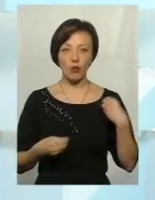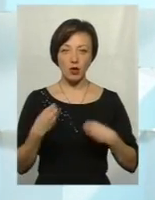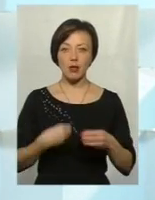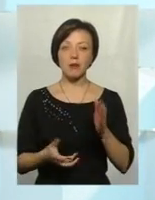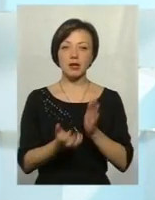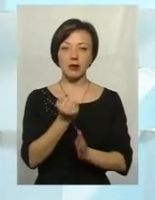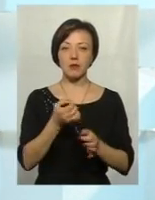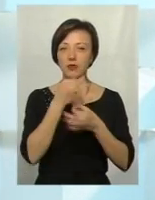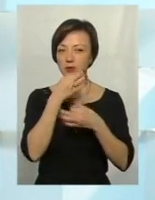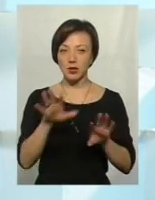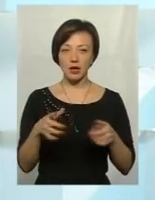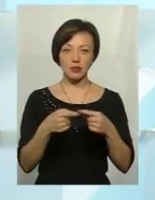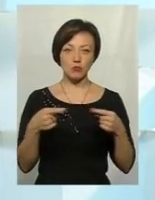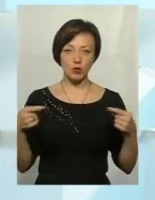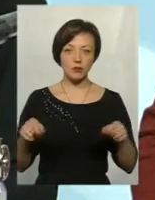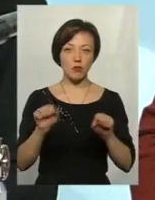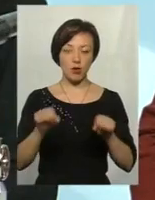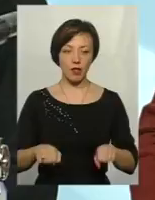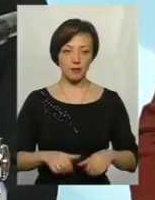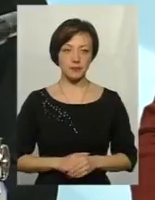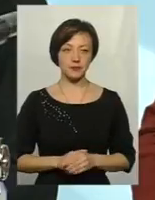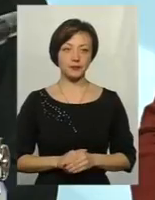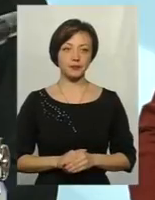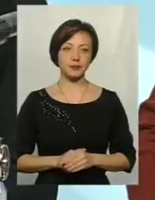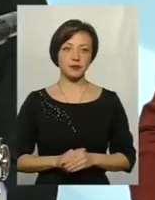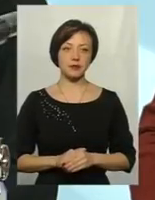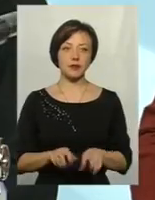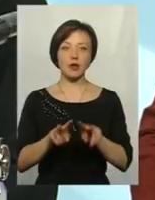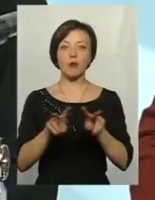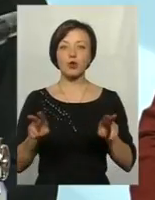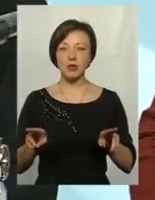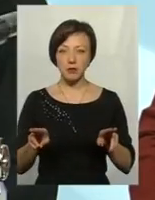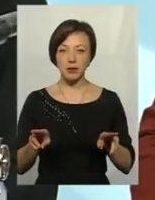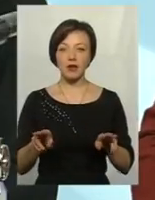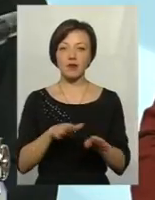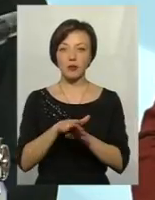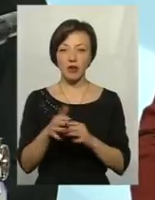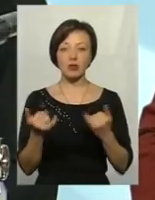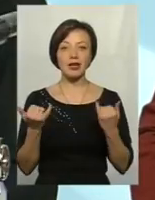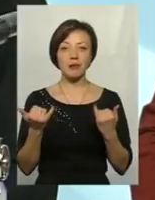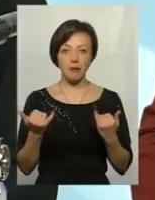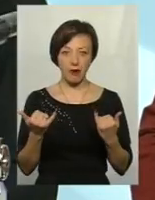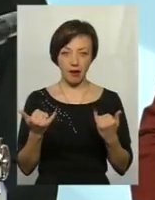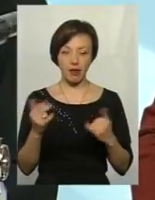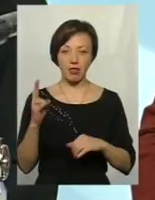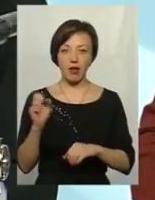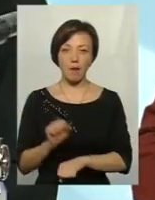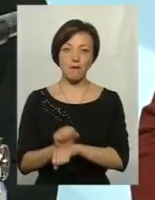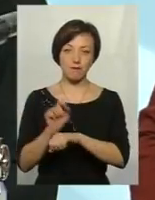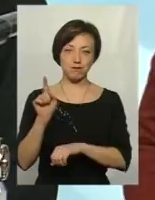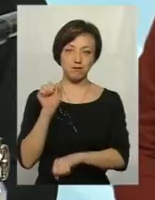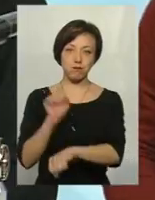підтримували їх в всякий спосіб, який тільки могли. Подібне відбувалося і тепер на блокаді, тому що, якщо взяти